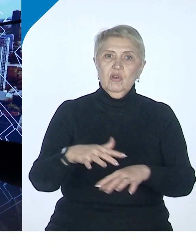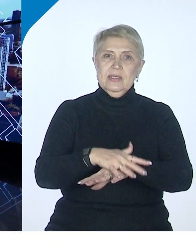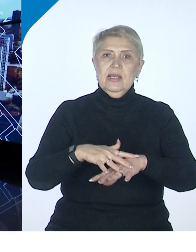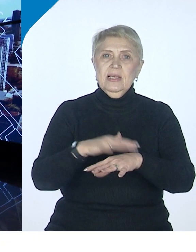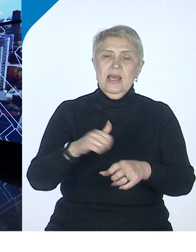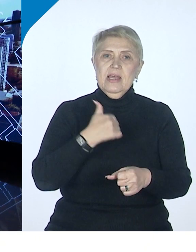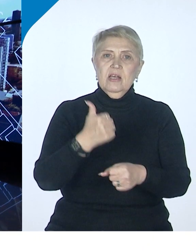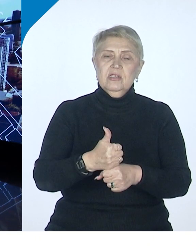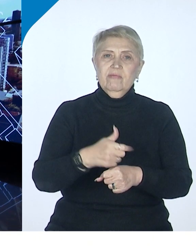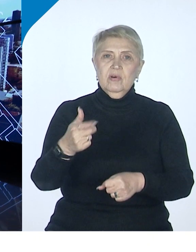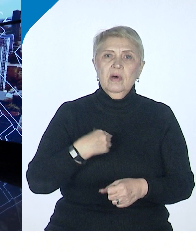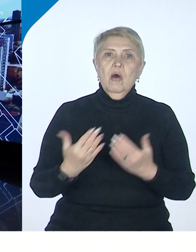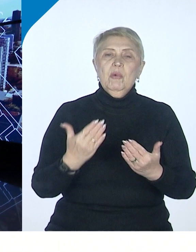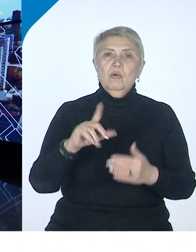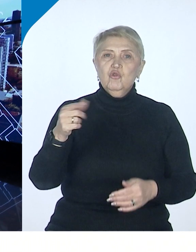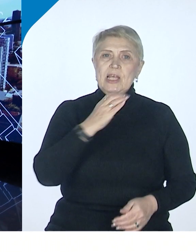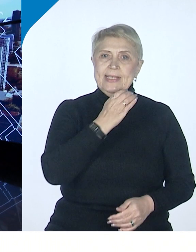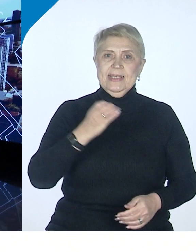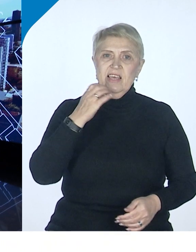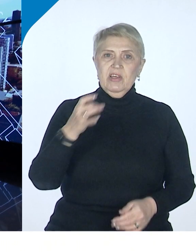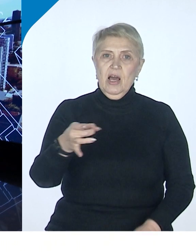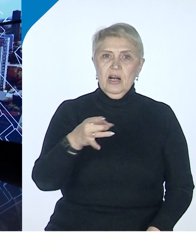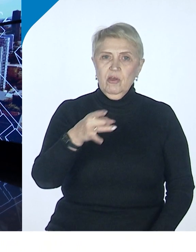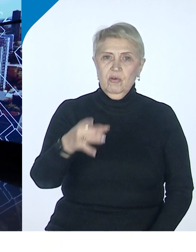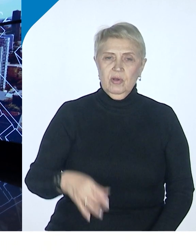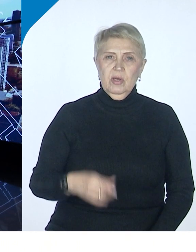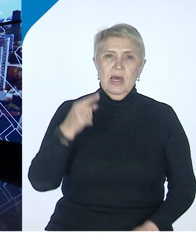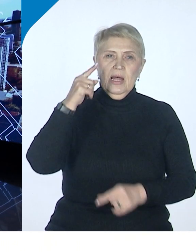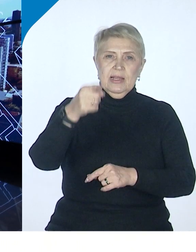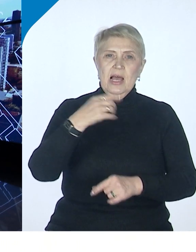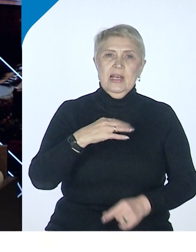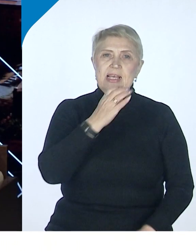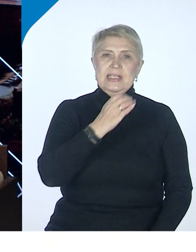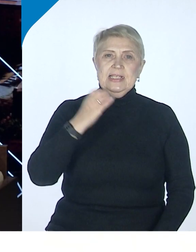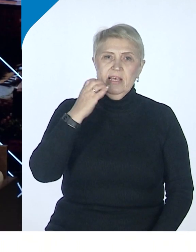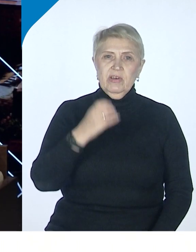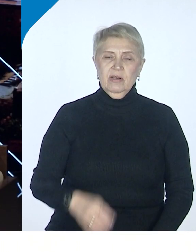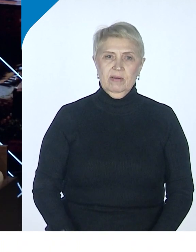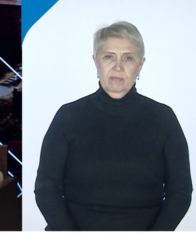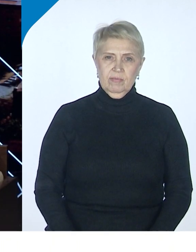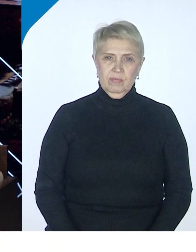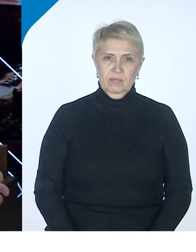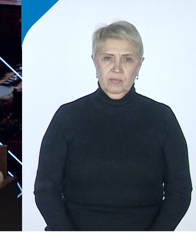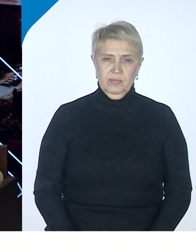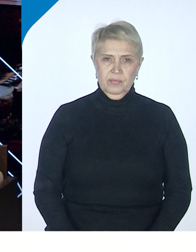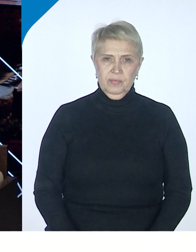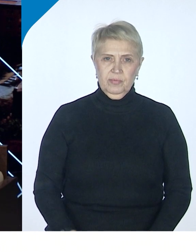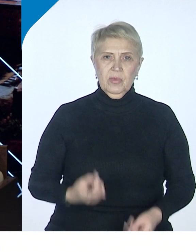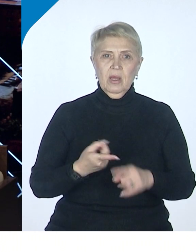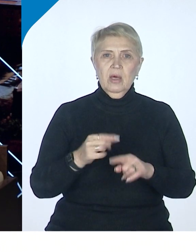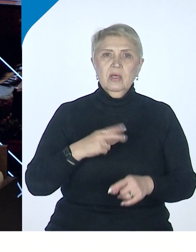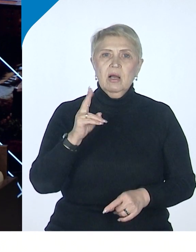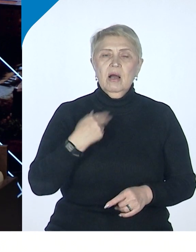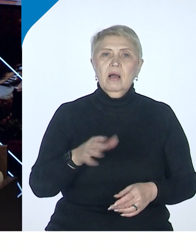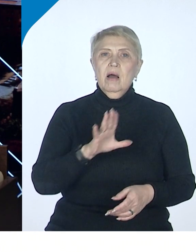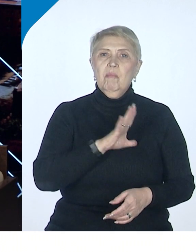что северные районы, Ближний Север, Дальний Север, даже Арктика, это как было, так